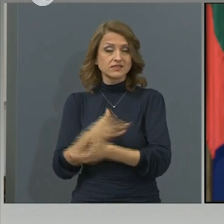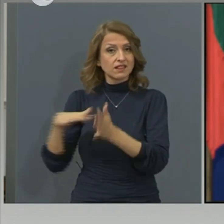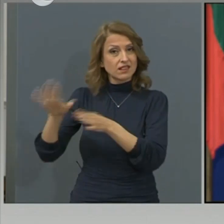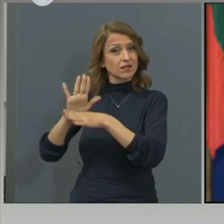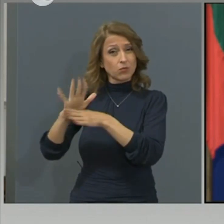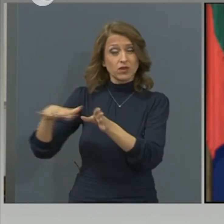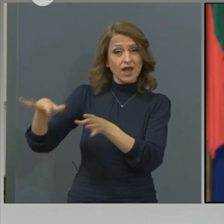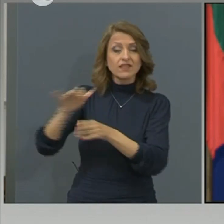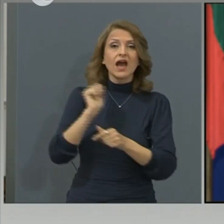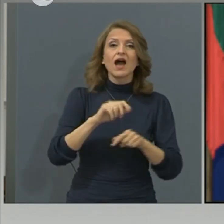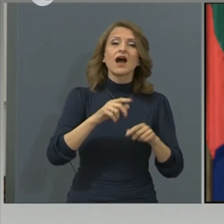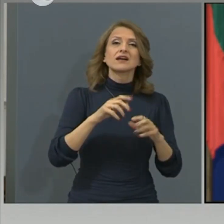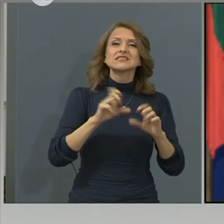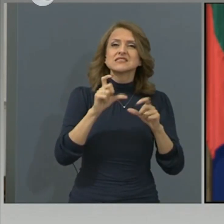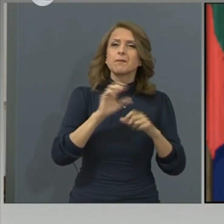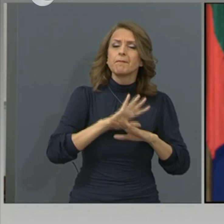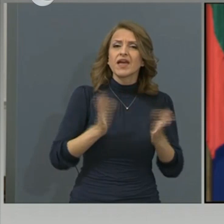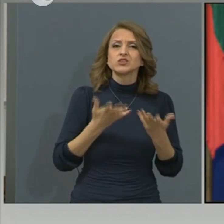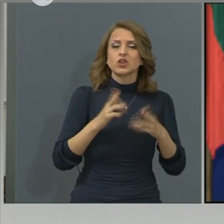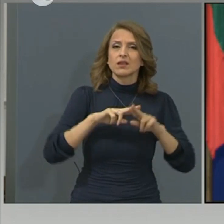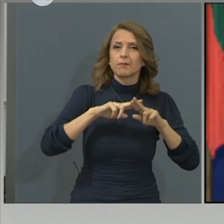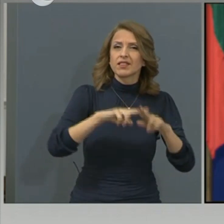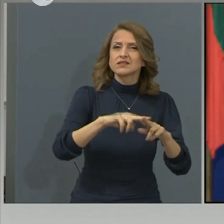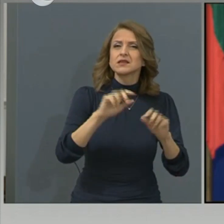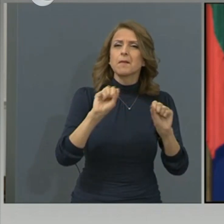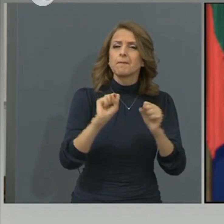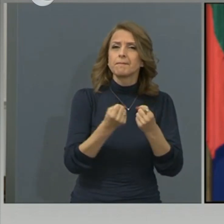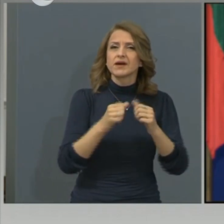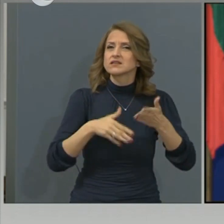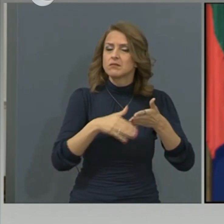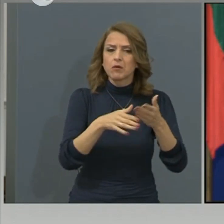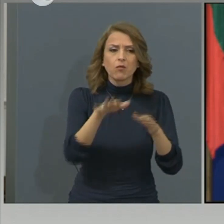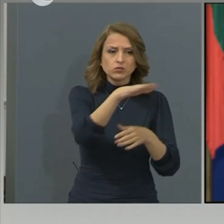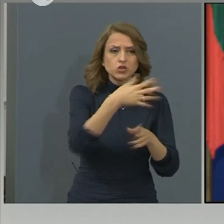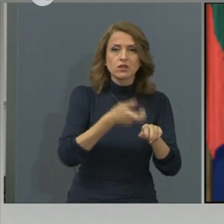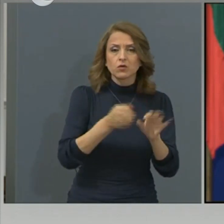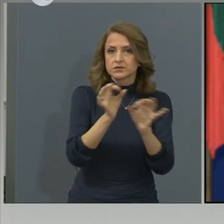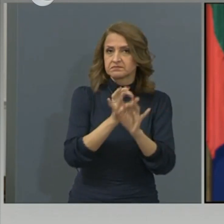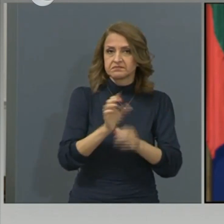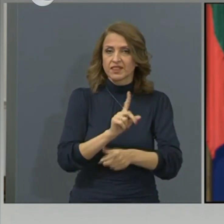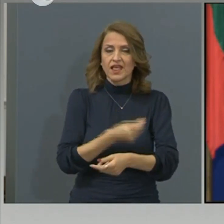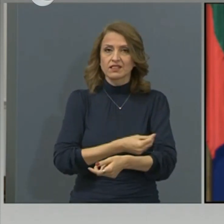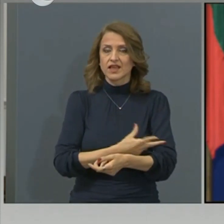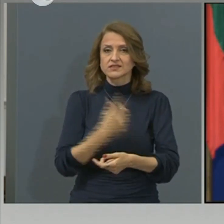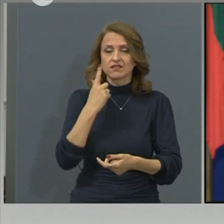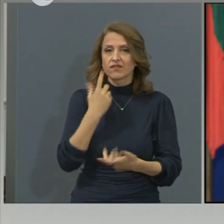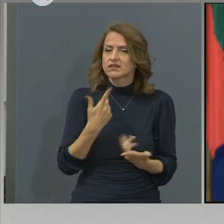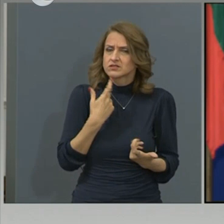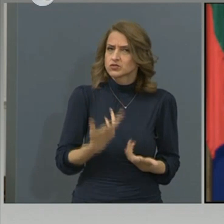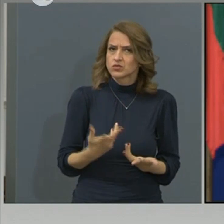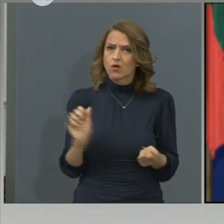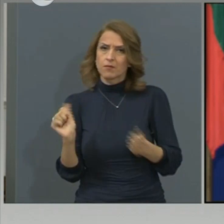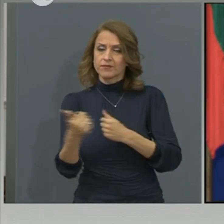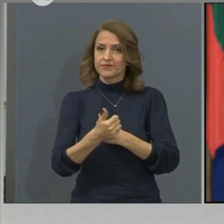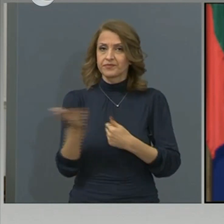питат колко успешни медици са тествани и колко са болни с COVID. Така, в Софийската